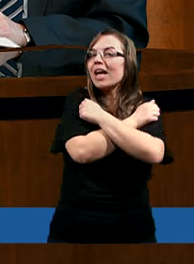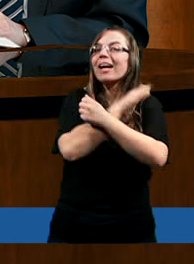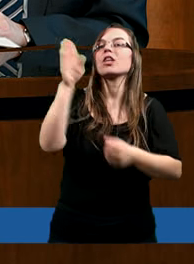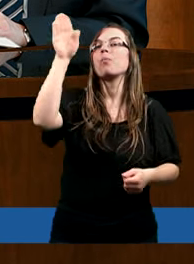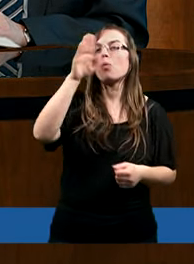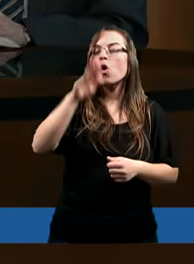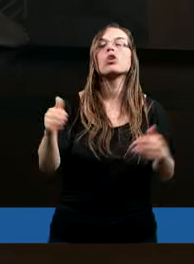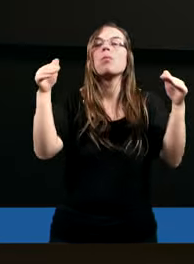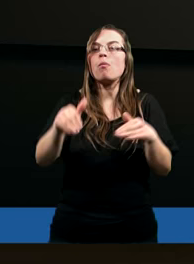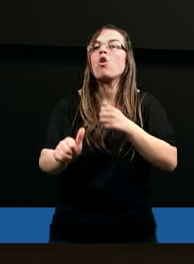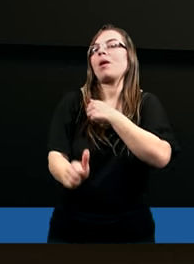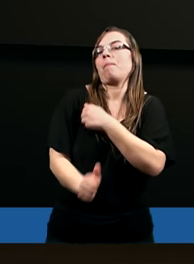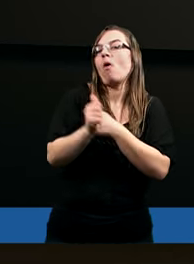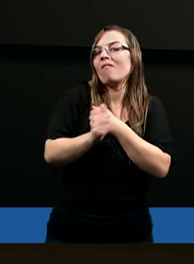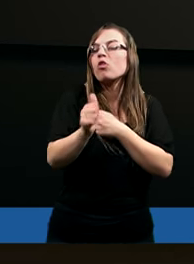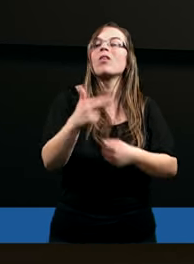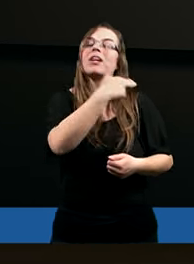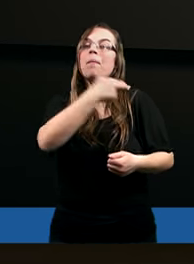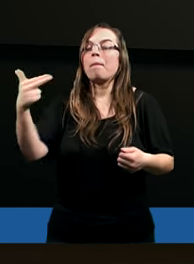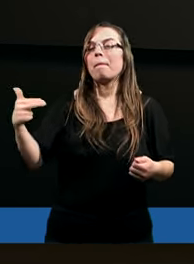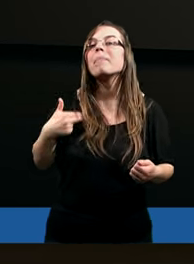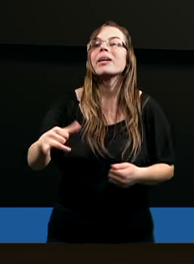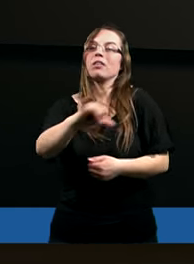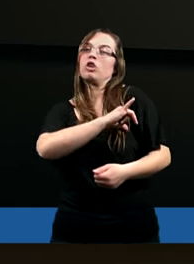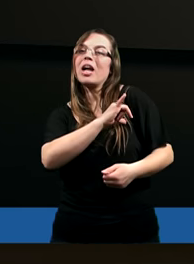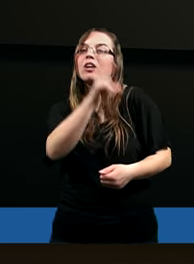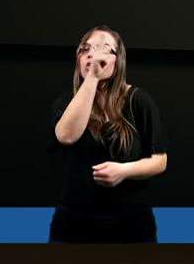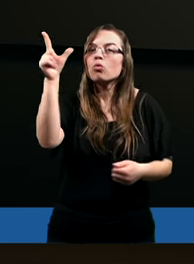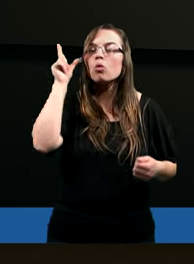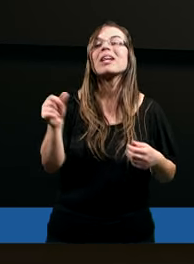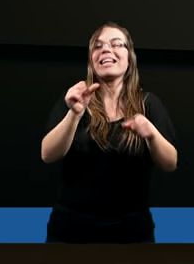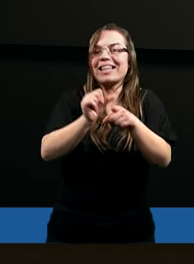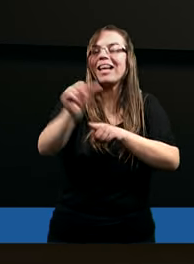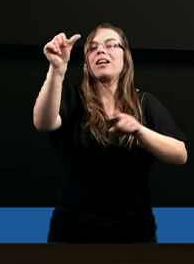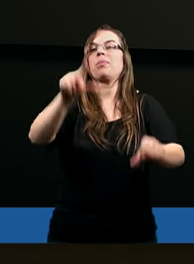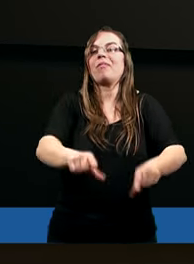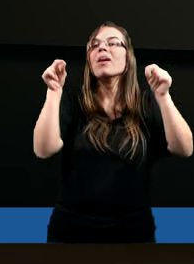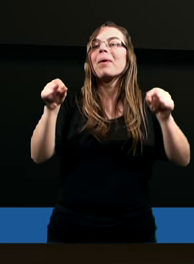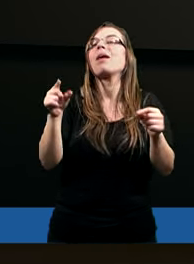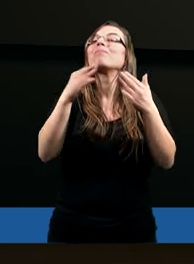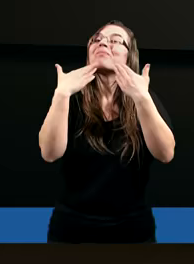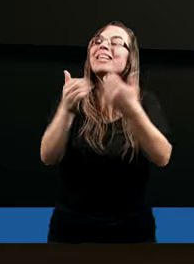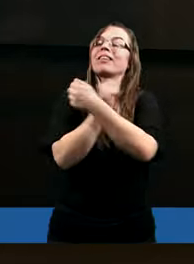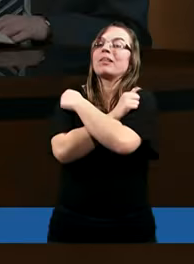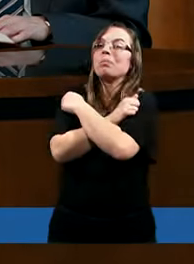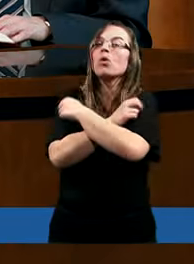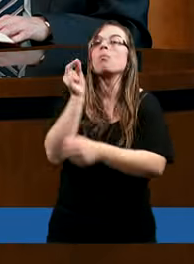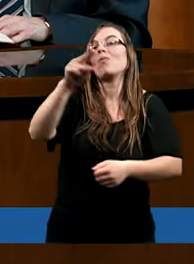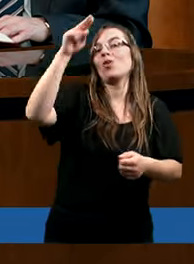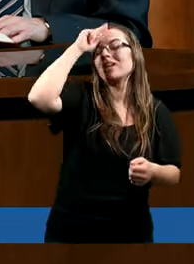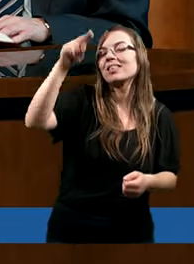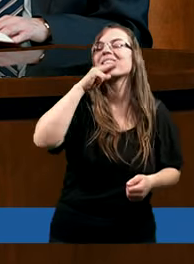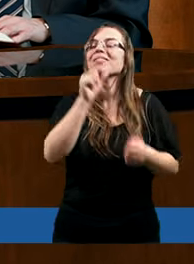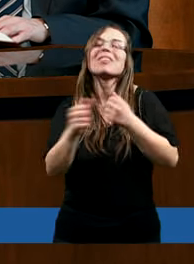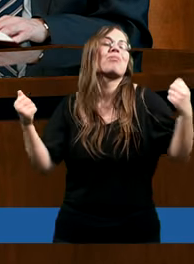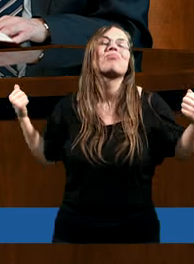może powodować, że my, grzeszni ludzie, jesteśmy wybrani. Na pewno Bóg Ojczec jest